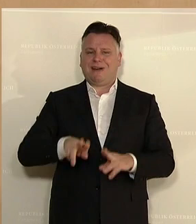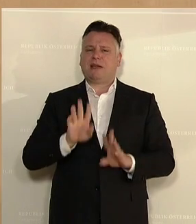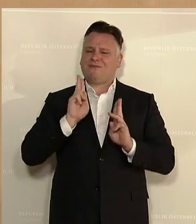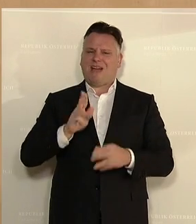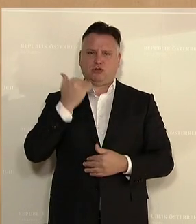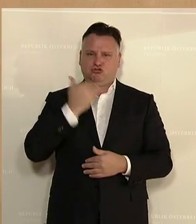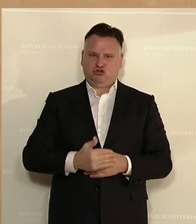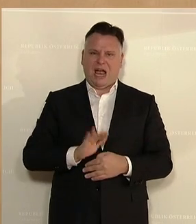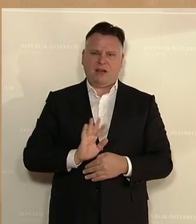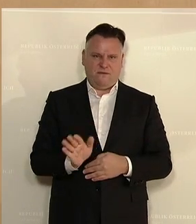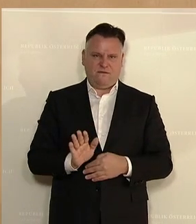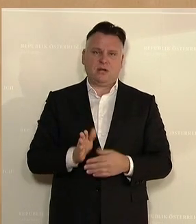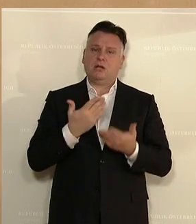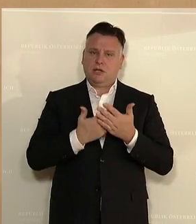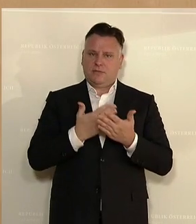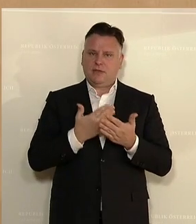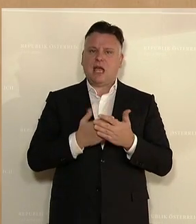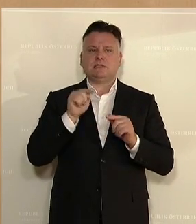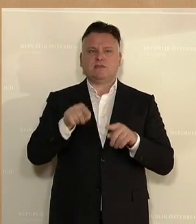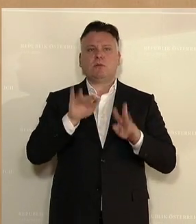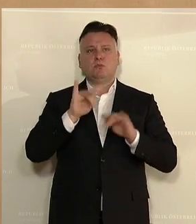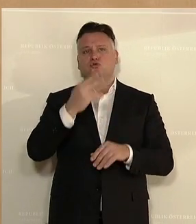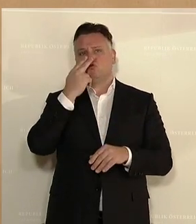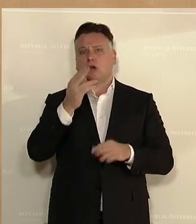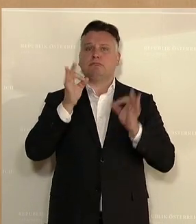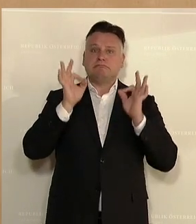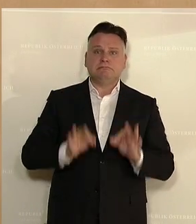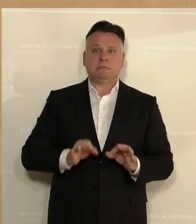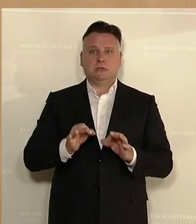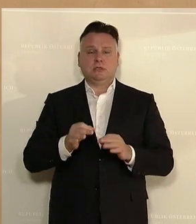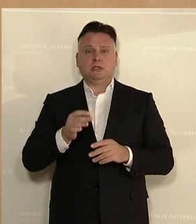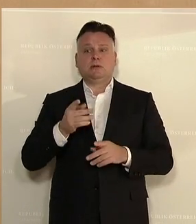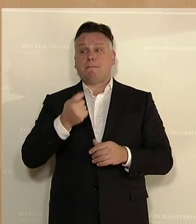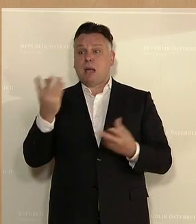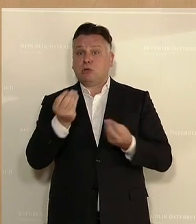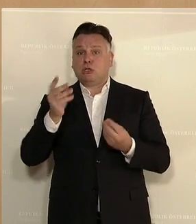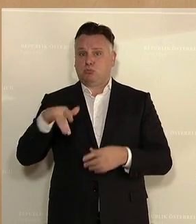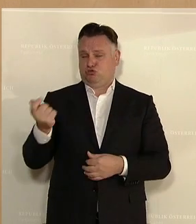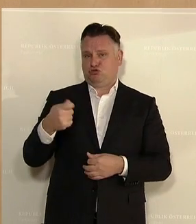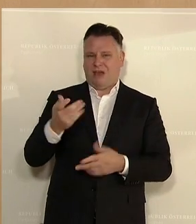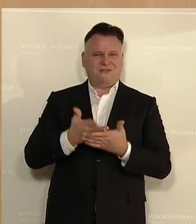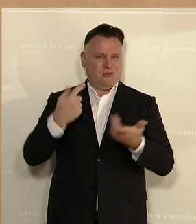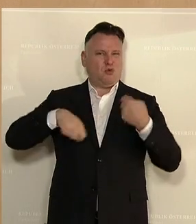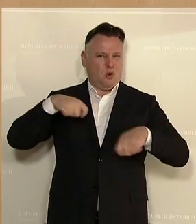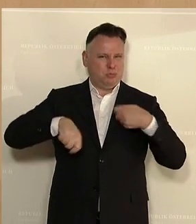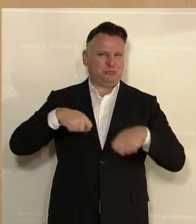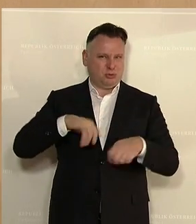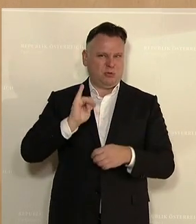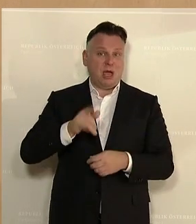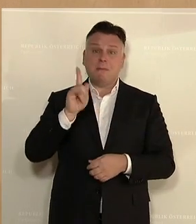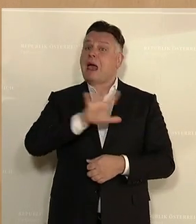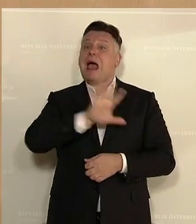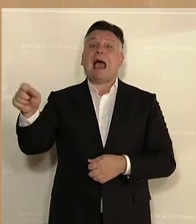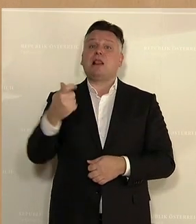man kennt. Und man will hier natürlich auch bestimmte Sachverhalte strafbar machen im Zuge der Korruption. Man will aber nicht alle